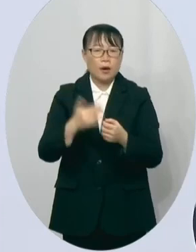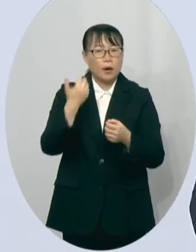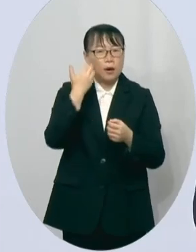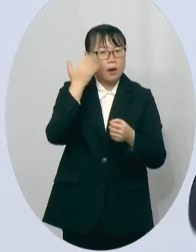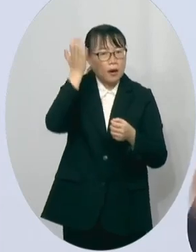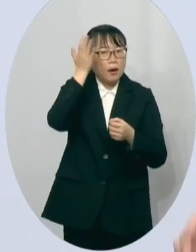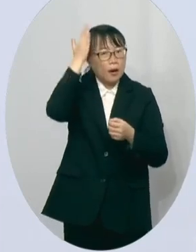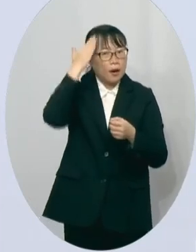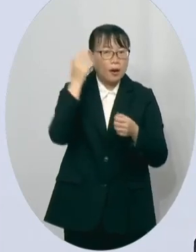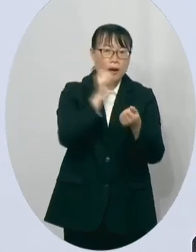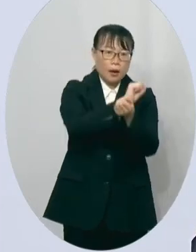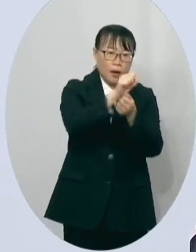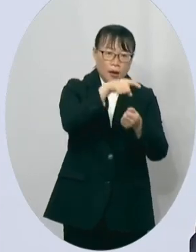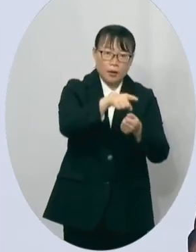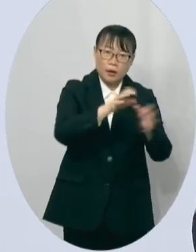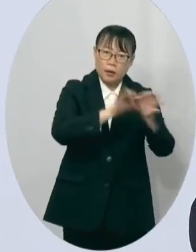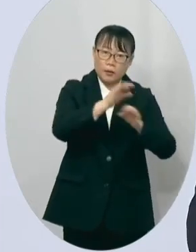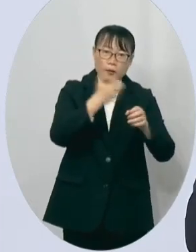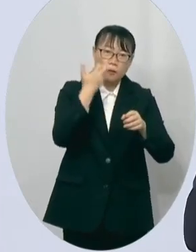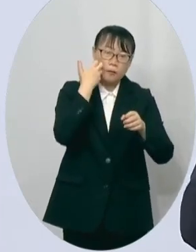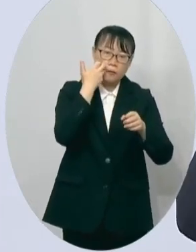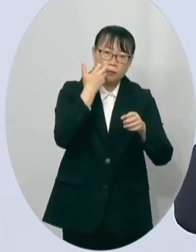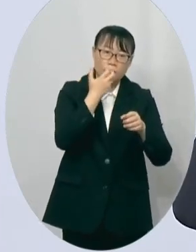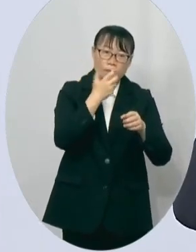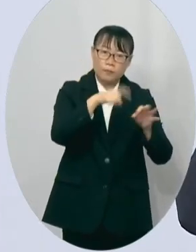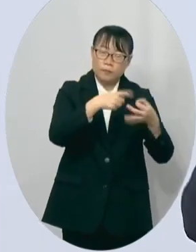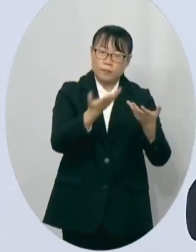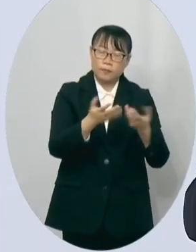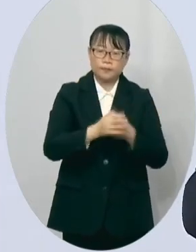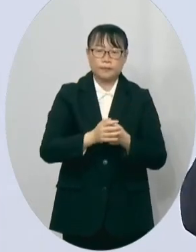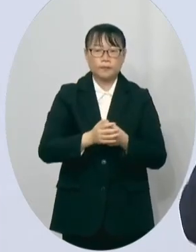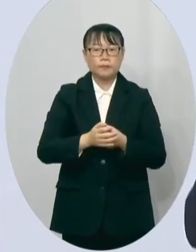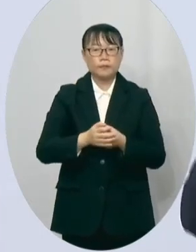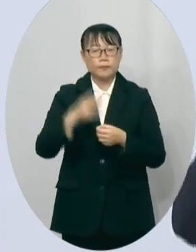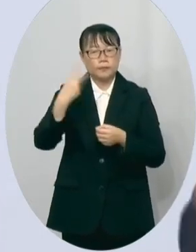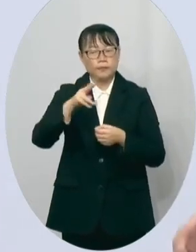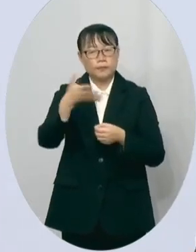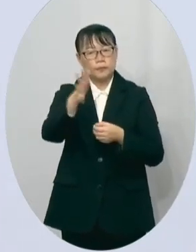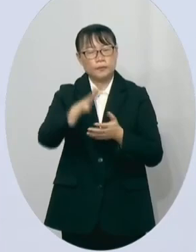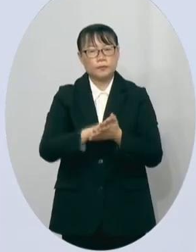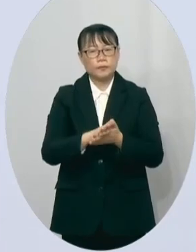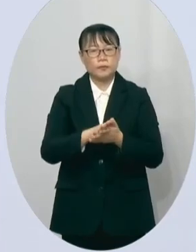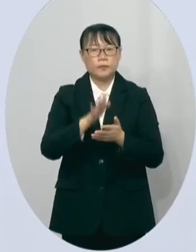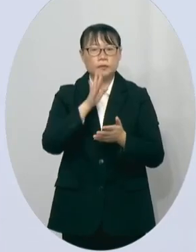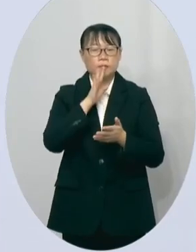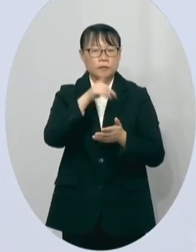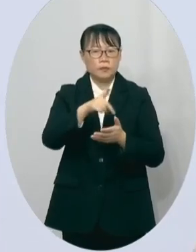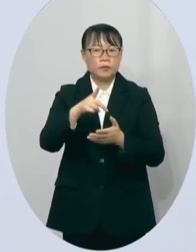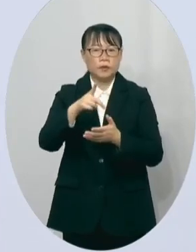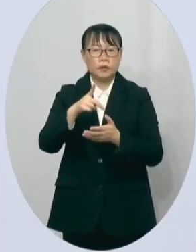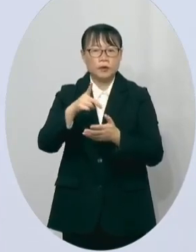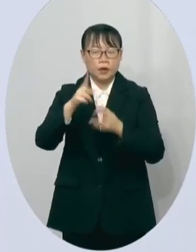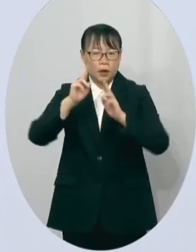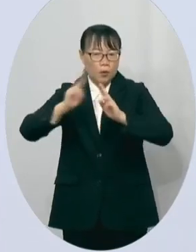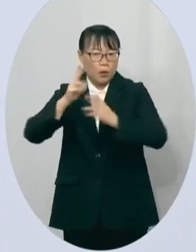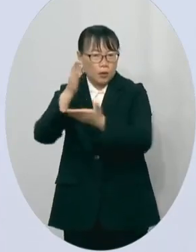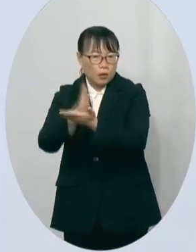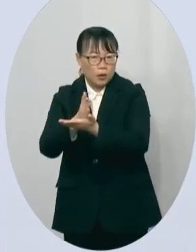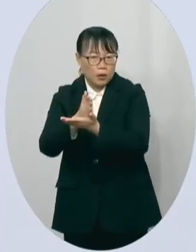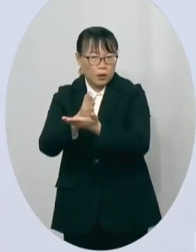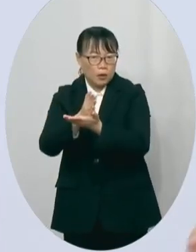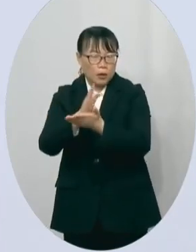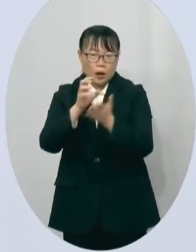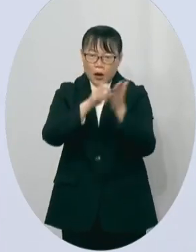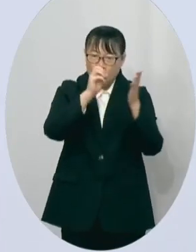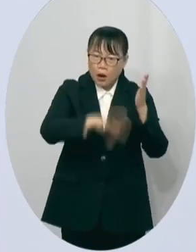可遇更重要的是什么为什么退场跟拆除的差距在哪里卢市长的环保局可能